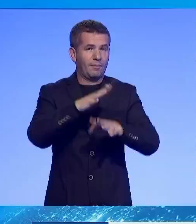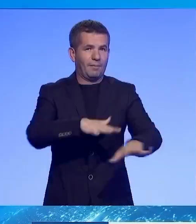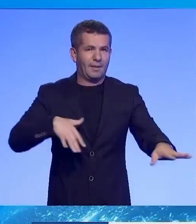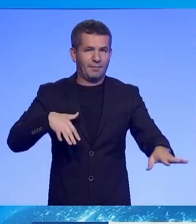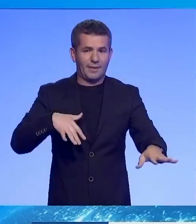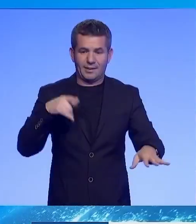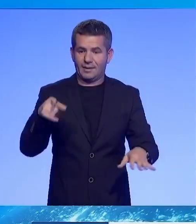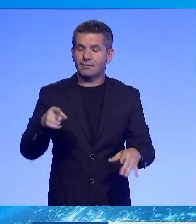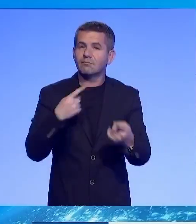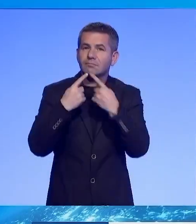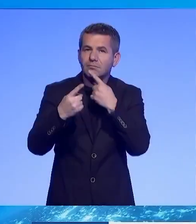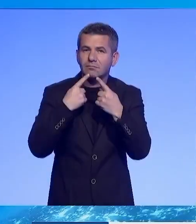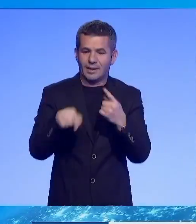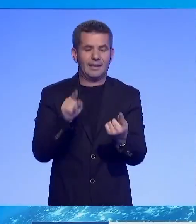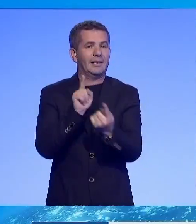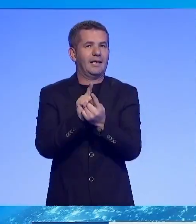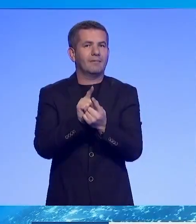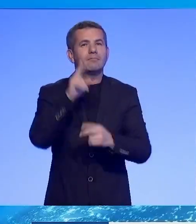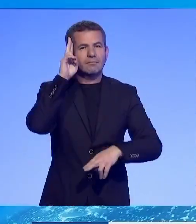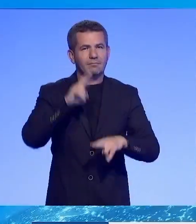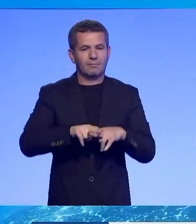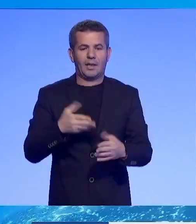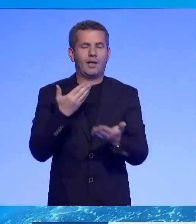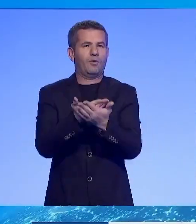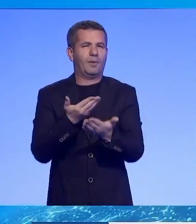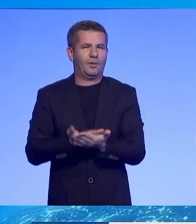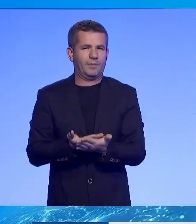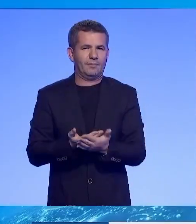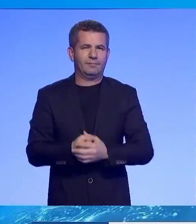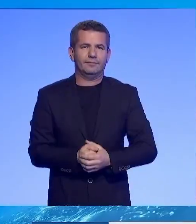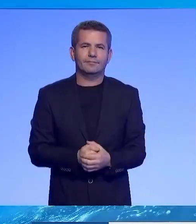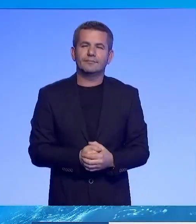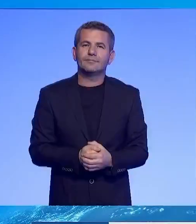stabilizim asociim në këtë takim miratoi rekomandimet e para para.